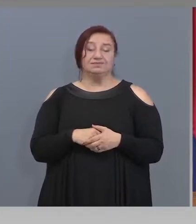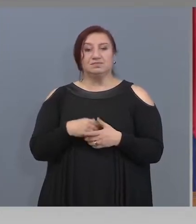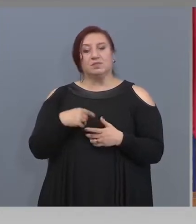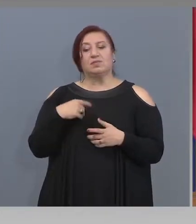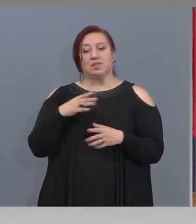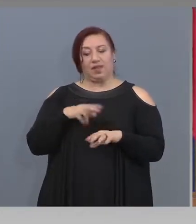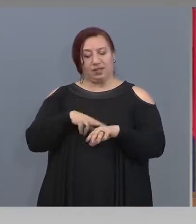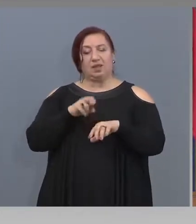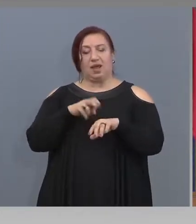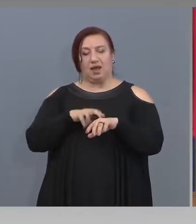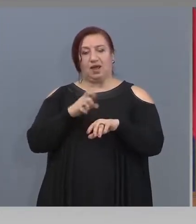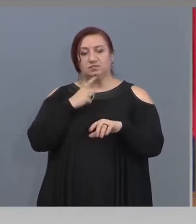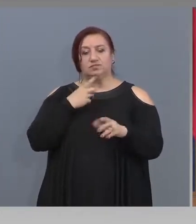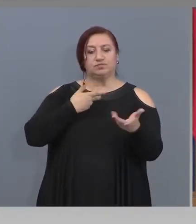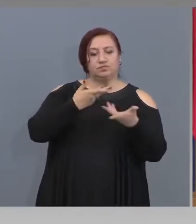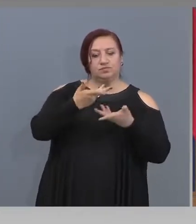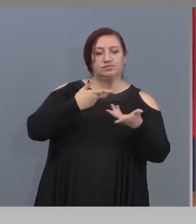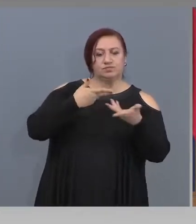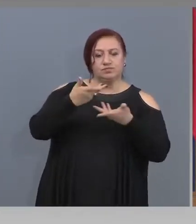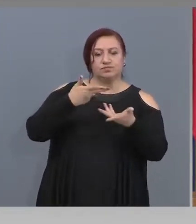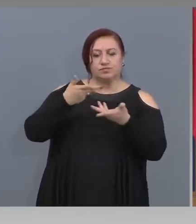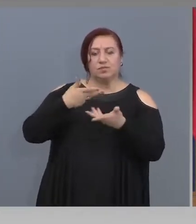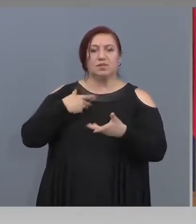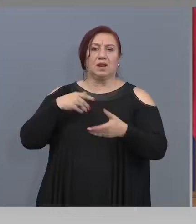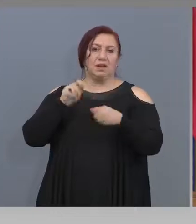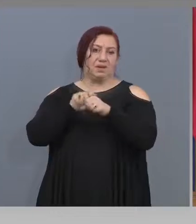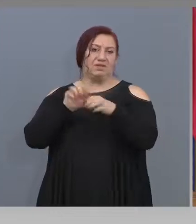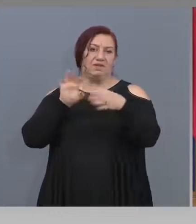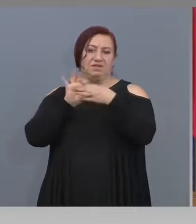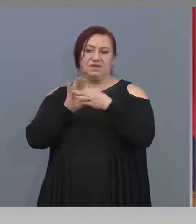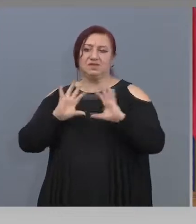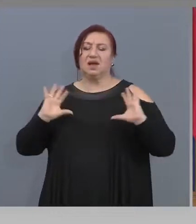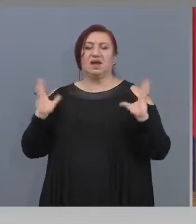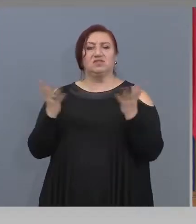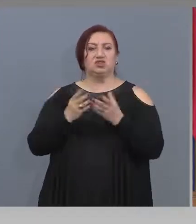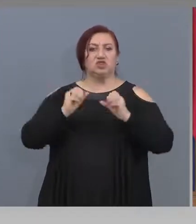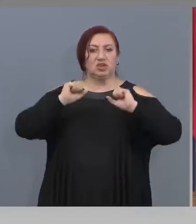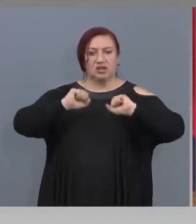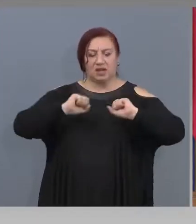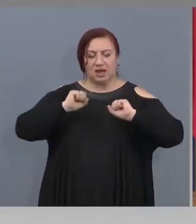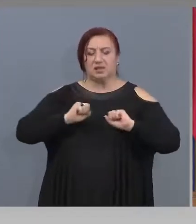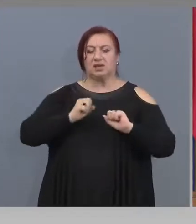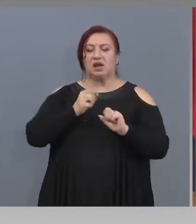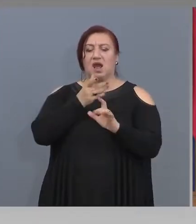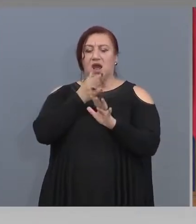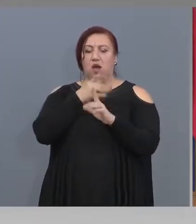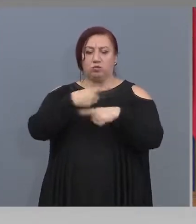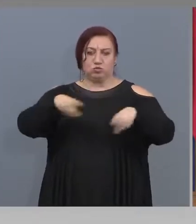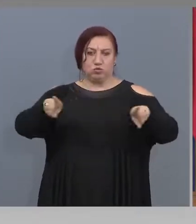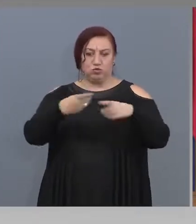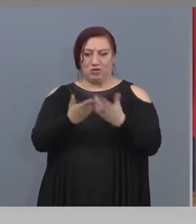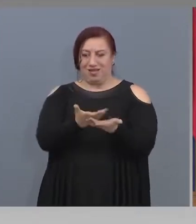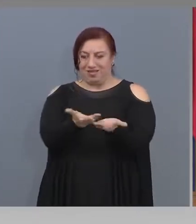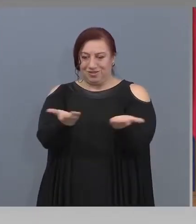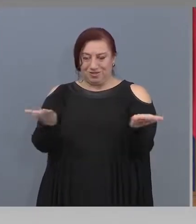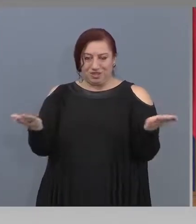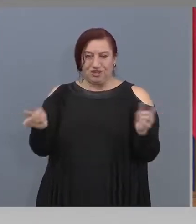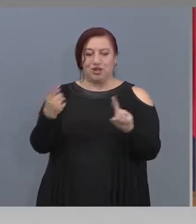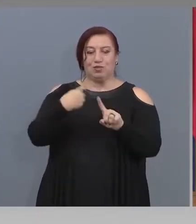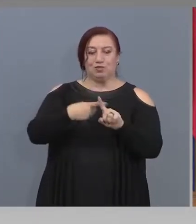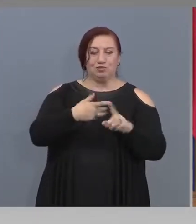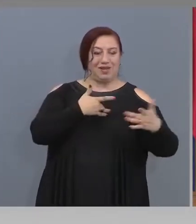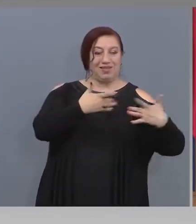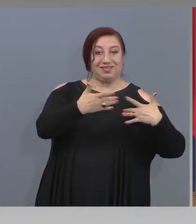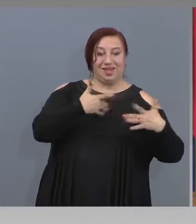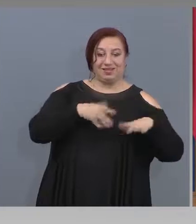Говорихме... Да, онзи ден имахме онлайн връзка с всички директори на музикално-сценични, на театрално-сценични. Много са